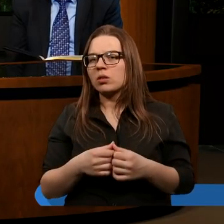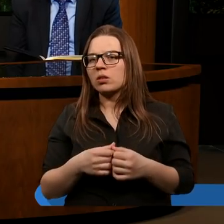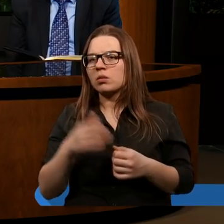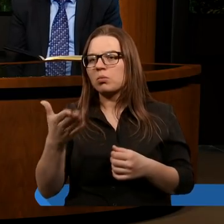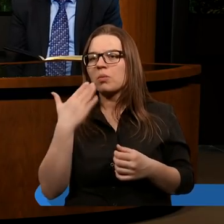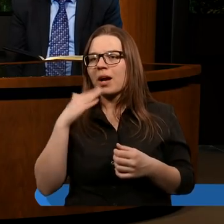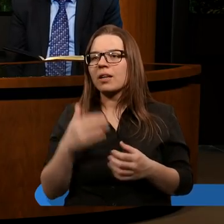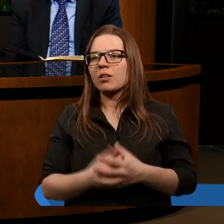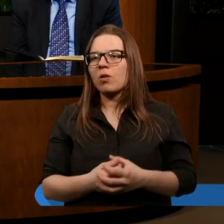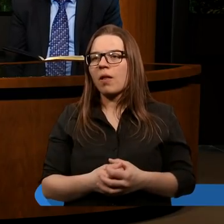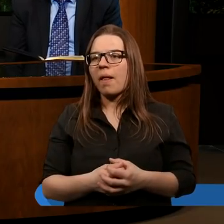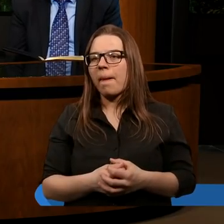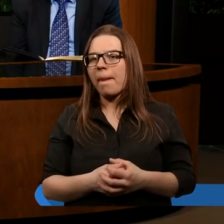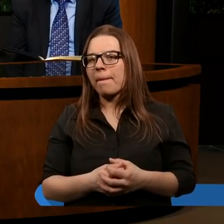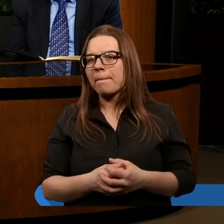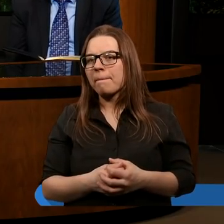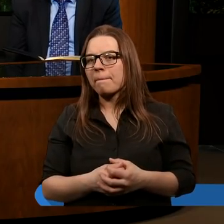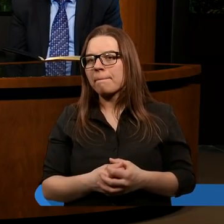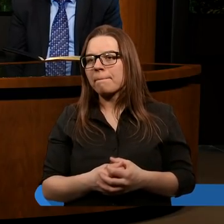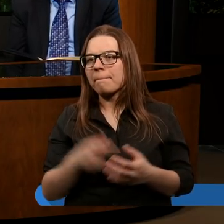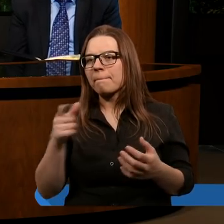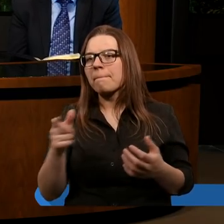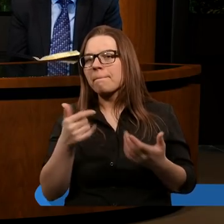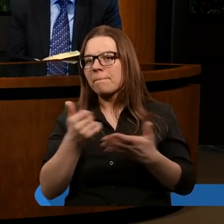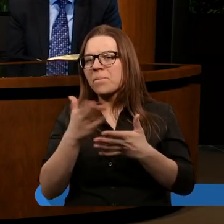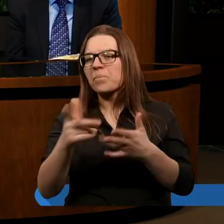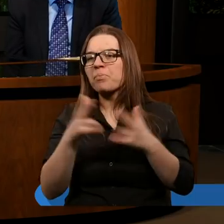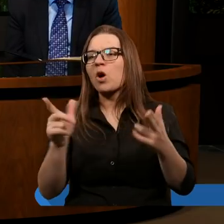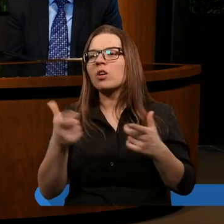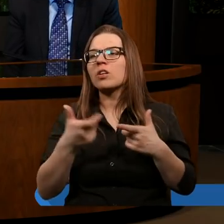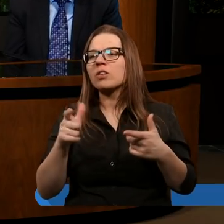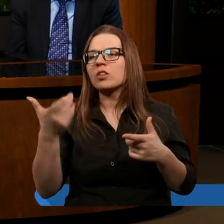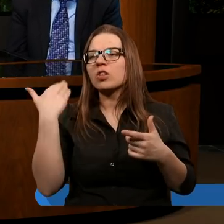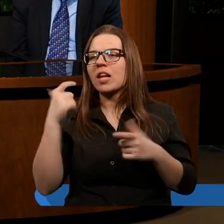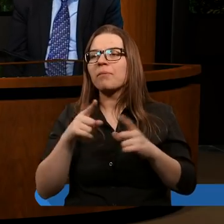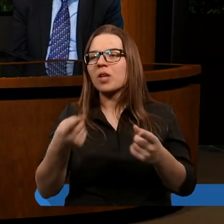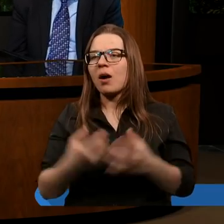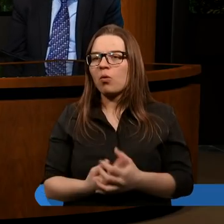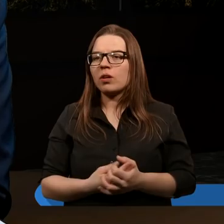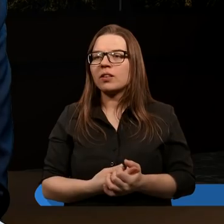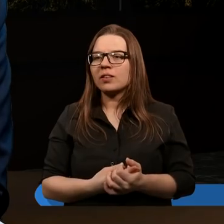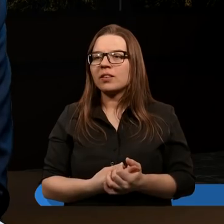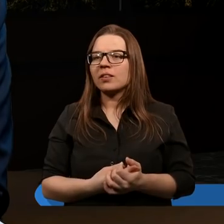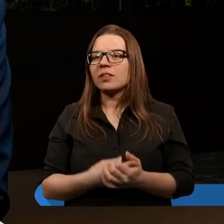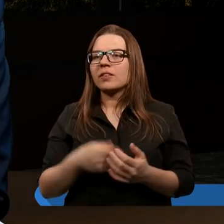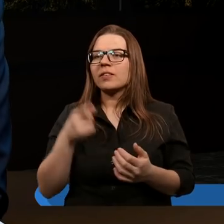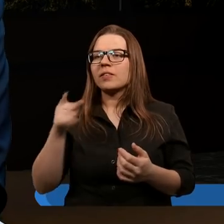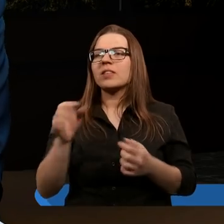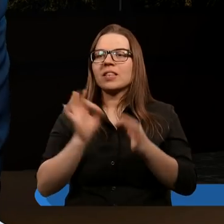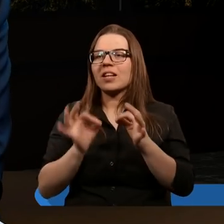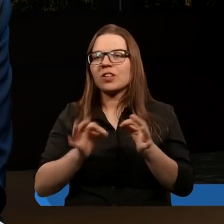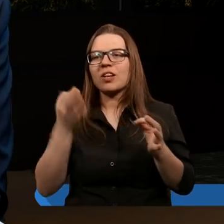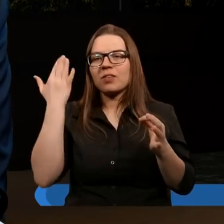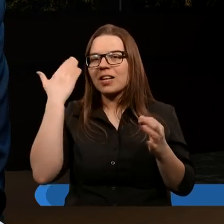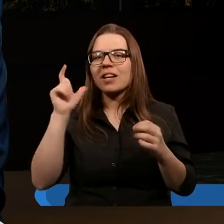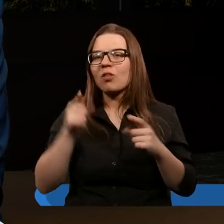Proszę bardzo. Grzesiu, jesteś w Lizbonie w tym okresie. Opowiedz, co tam się stało. Może takich szczegółów